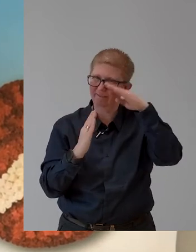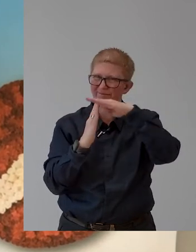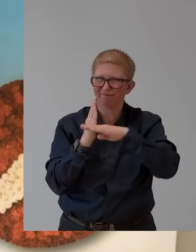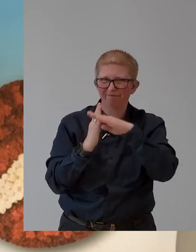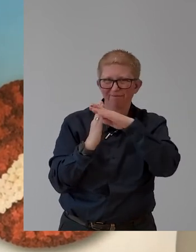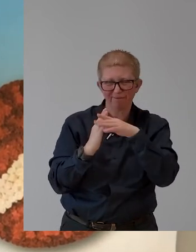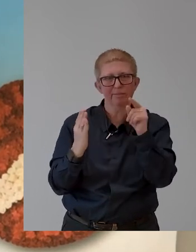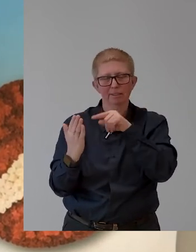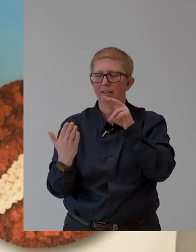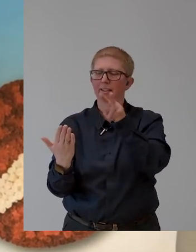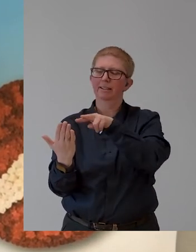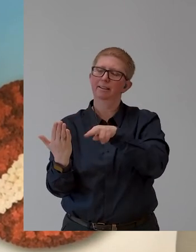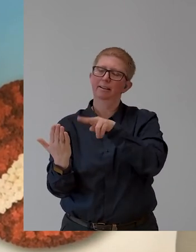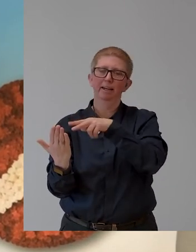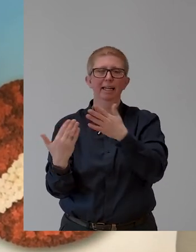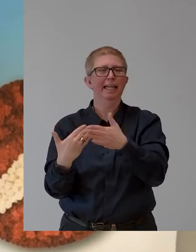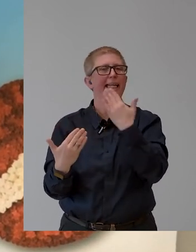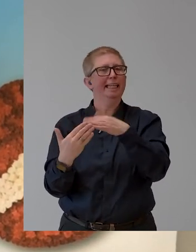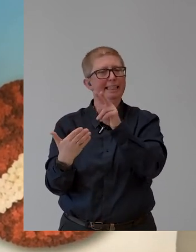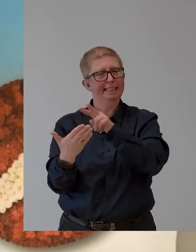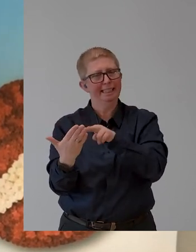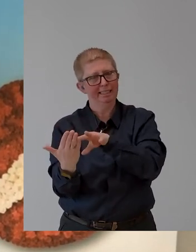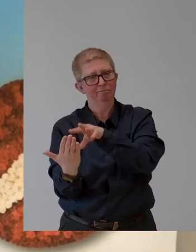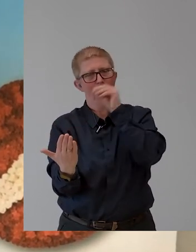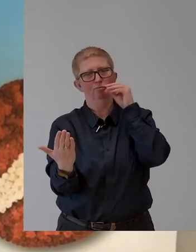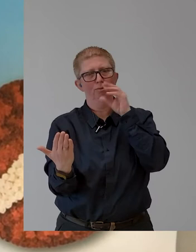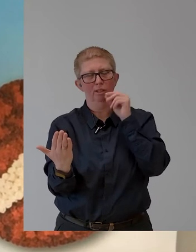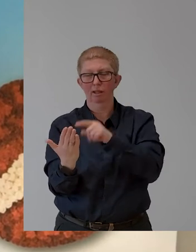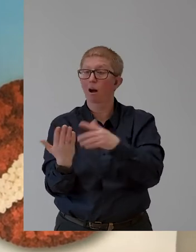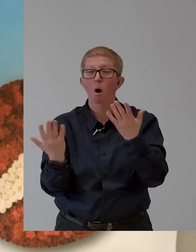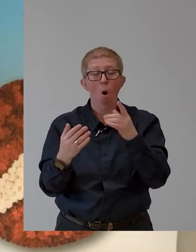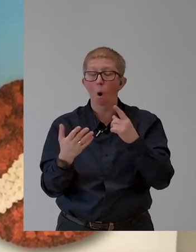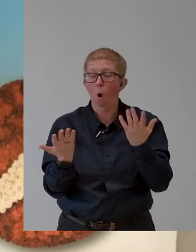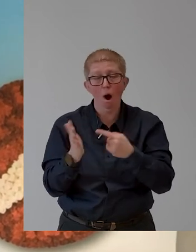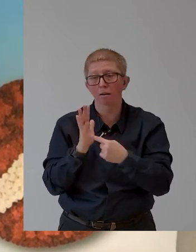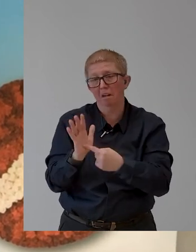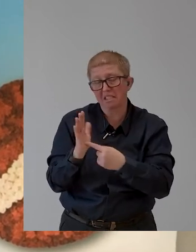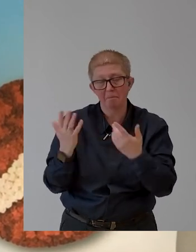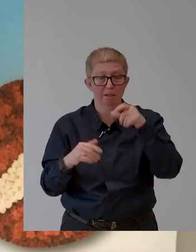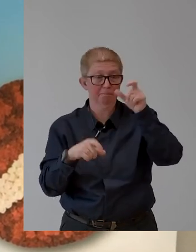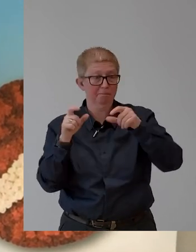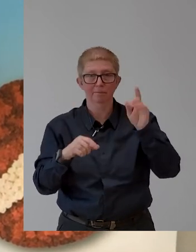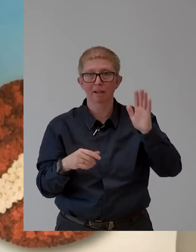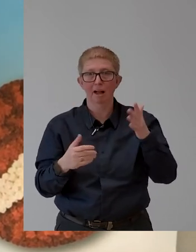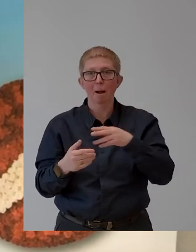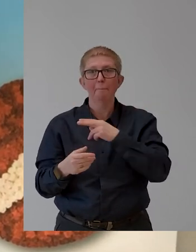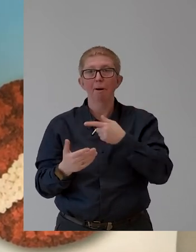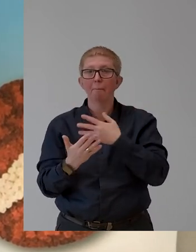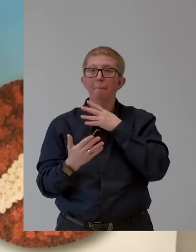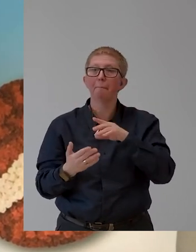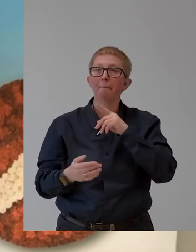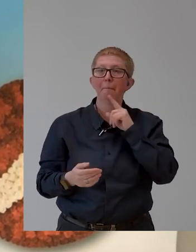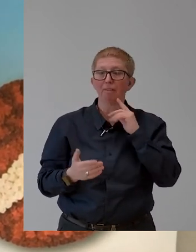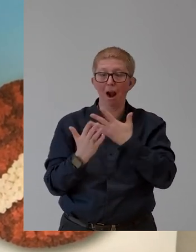mother tongue is not German. And, of course, the ability to offer such barrier-free products and services does not just drop out